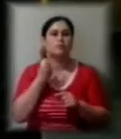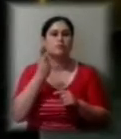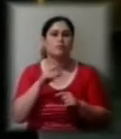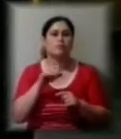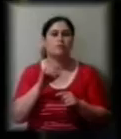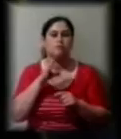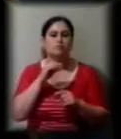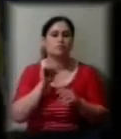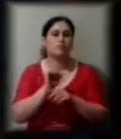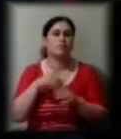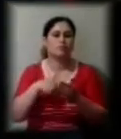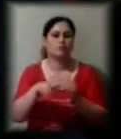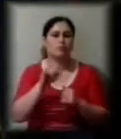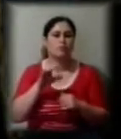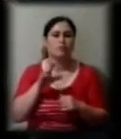аеропорту.